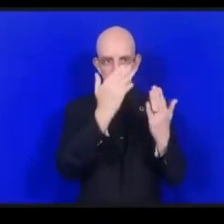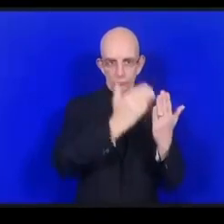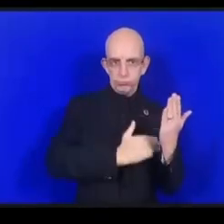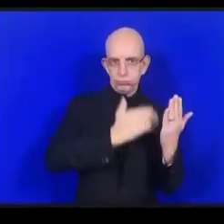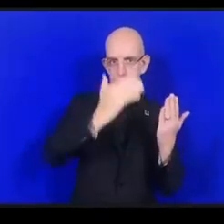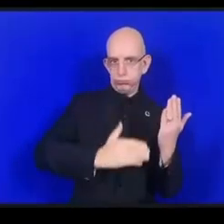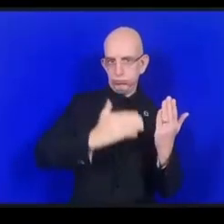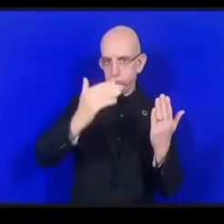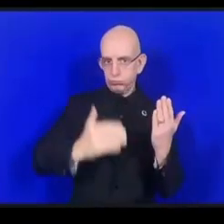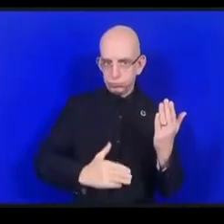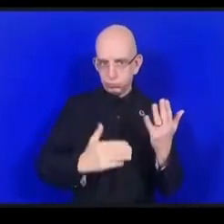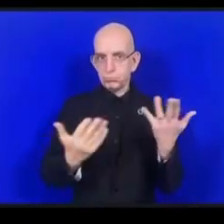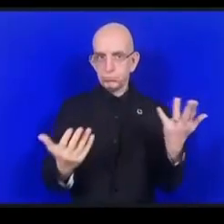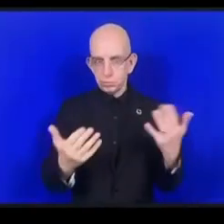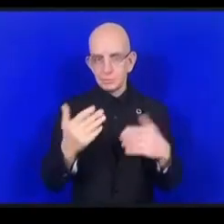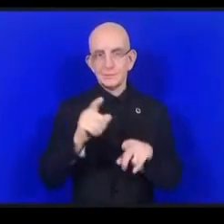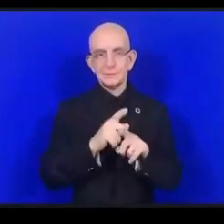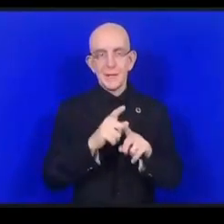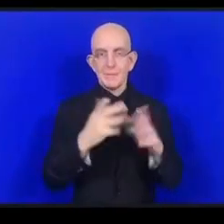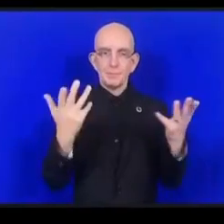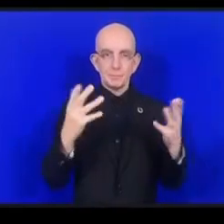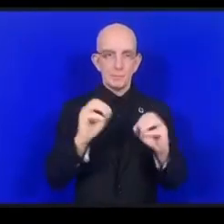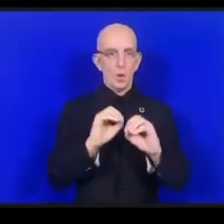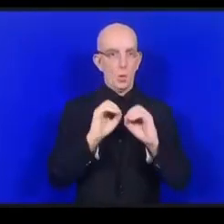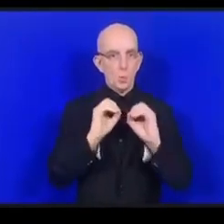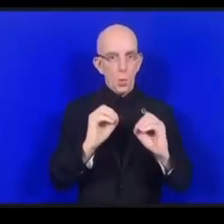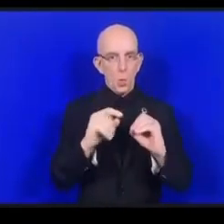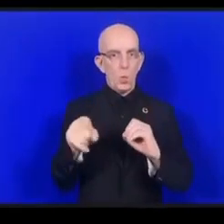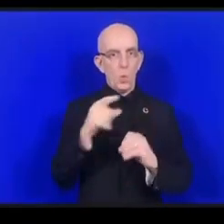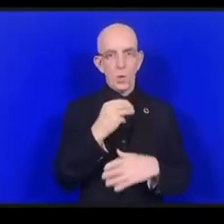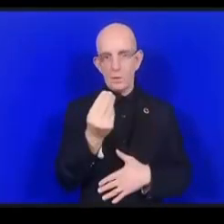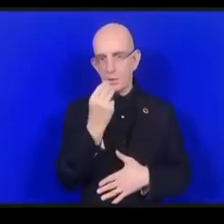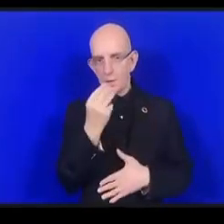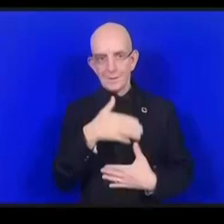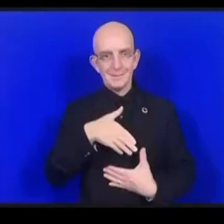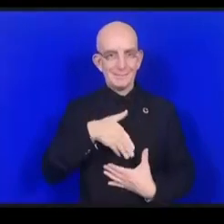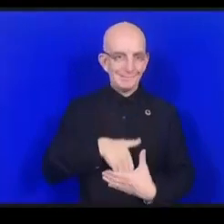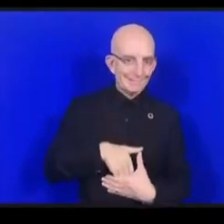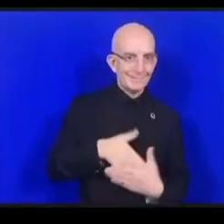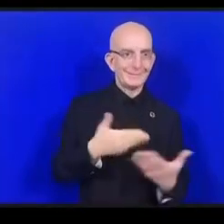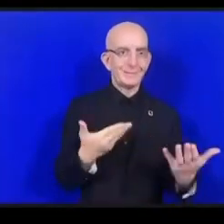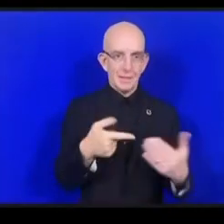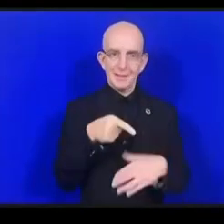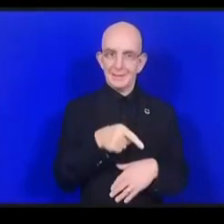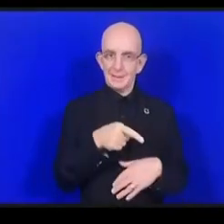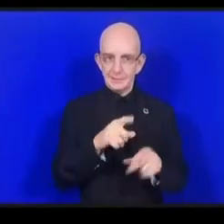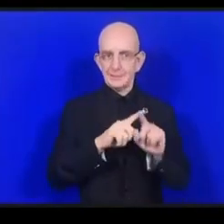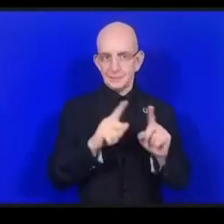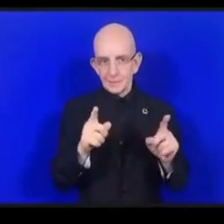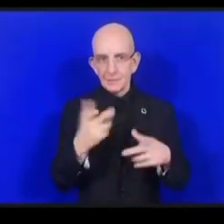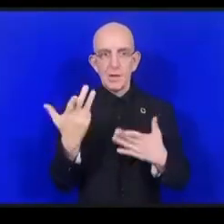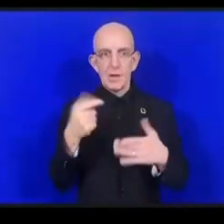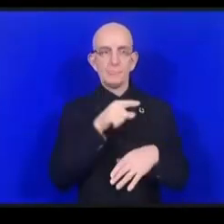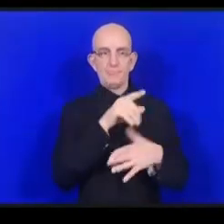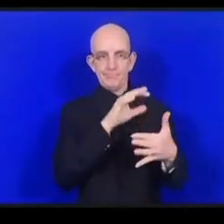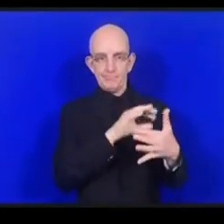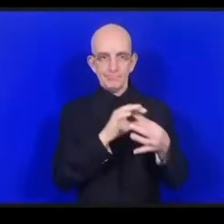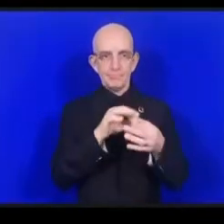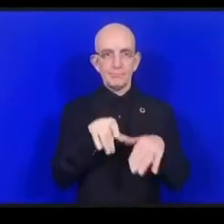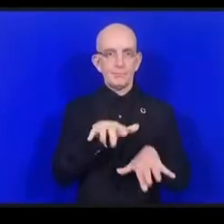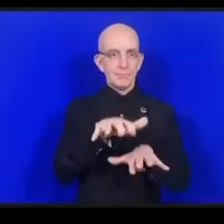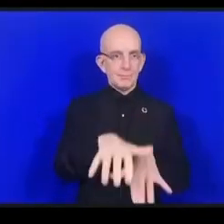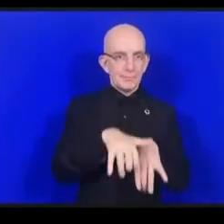حل المشكلات ومن أجل الوصول إلى تحق هذه الأهداف وعندما بدأنا ننظر في